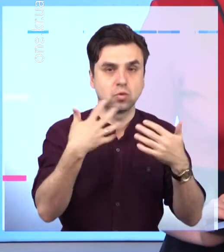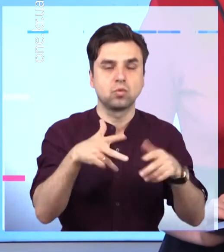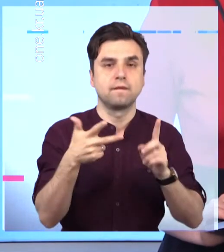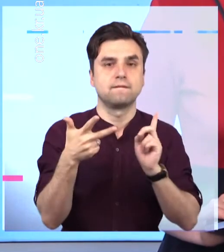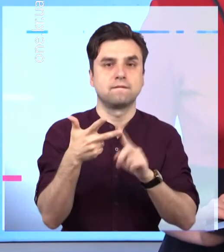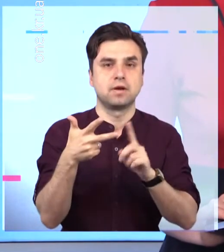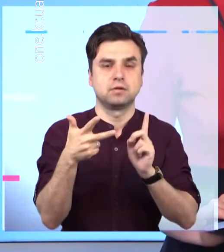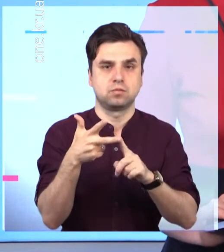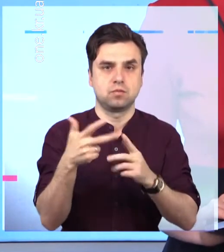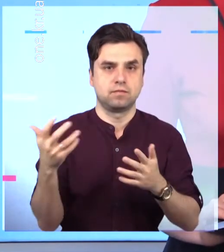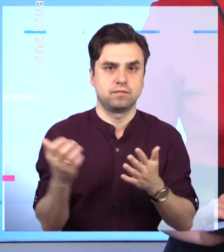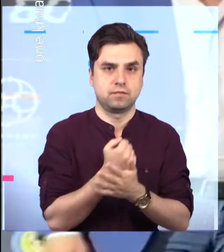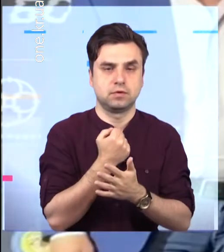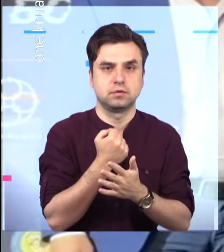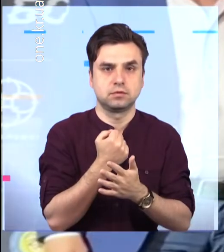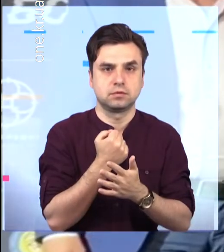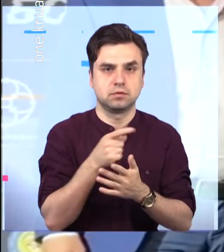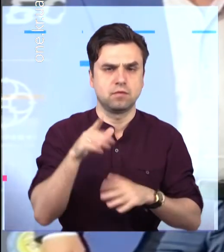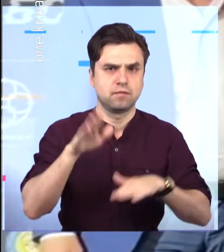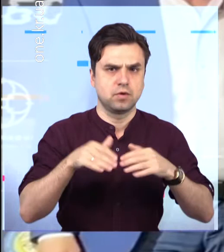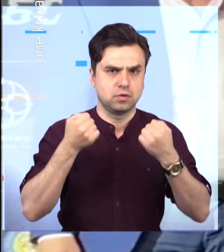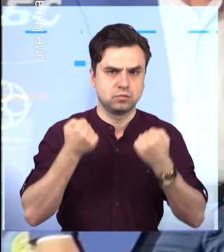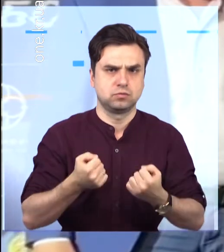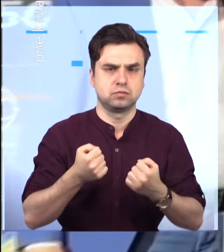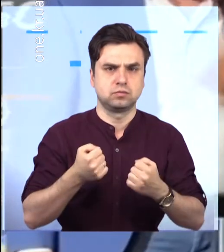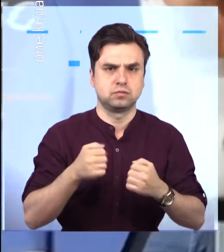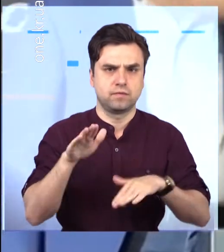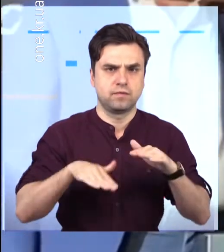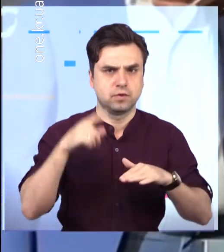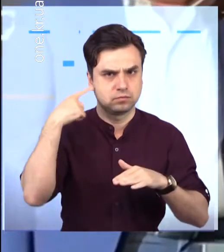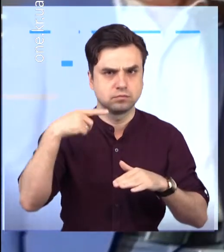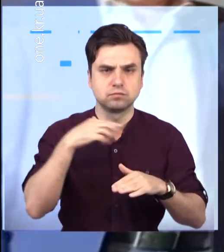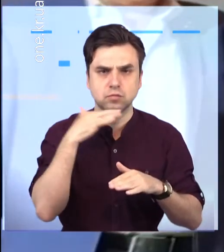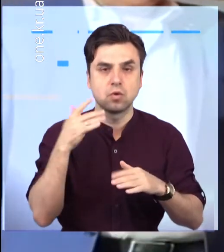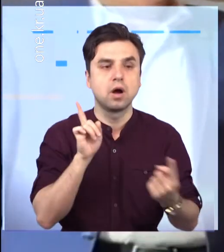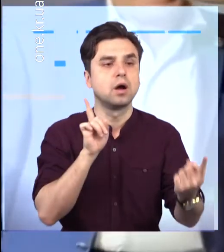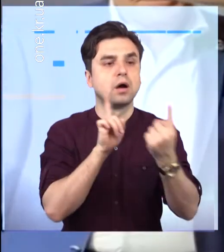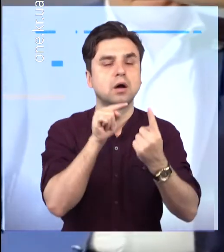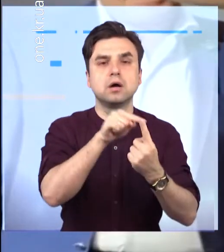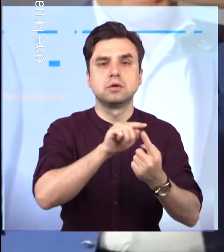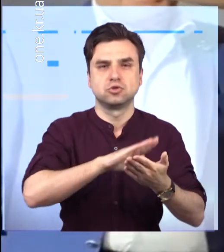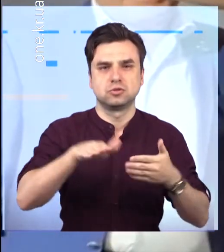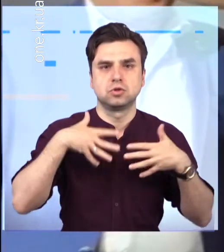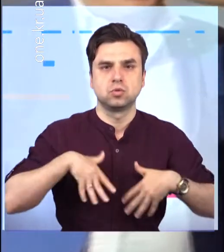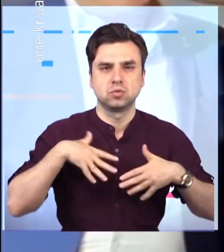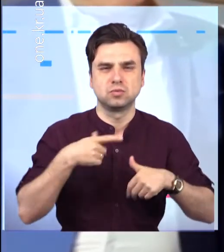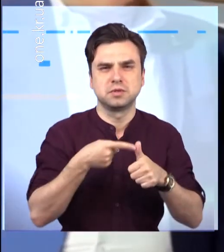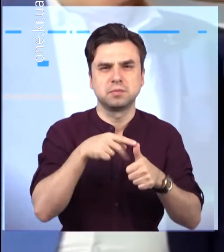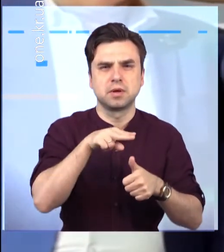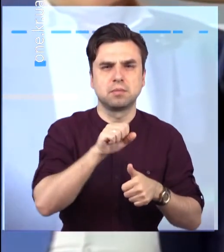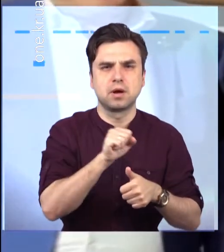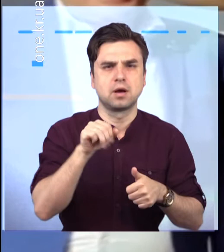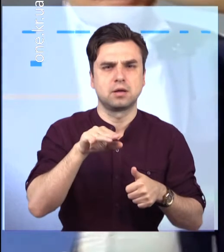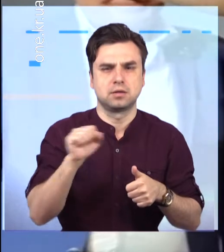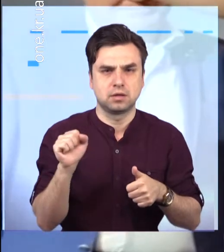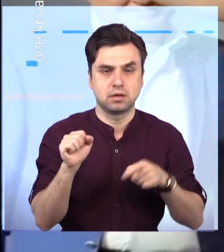за ліком. Дострокову перемогу здобув наш земляк Вашковаговик. Опонентом по рингу йому виступив уродженець Грузії Паата